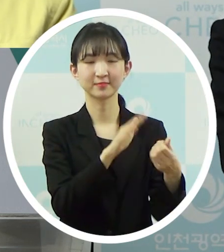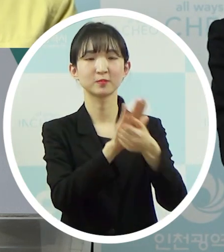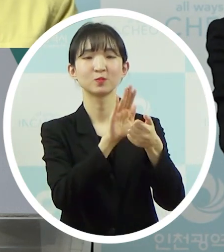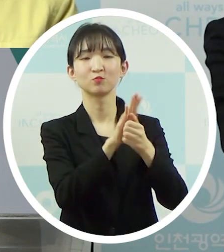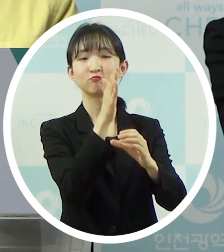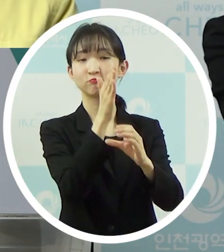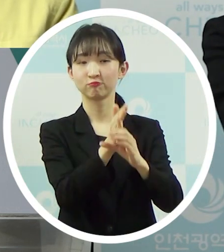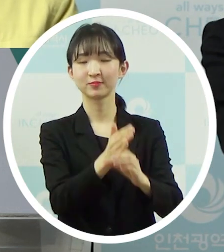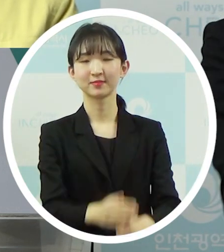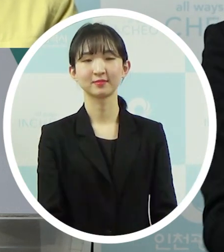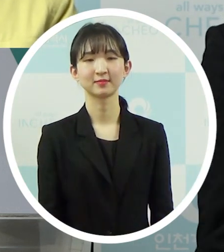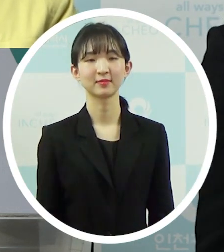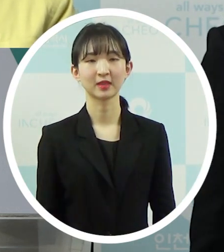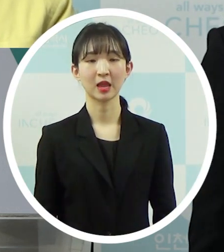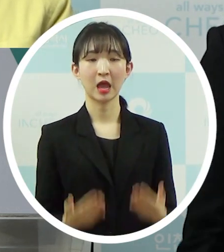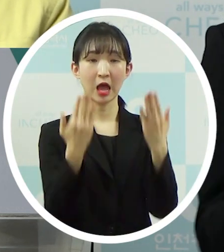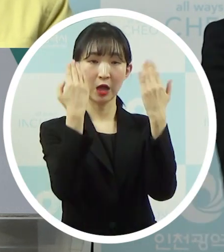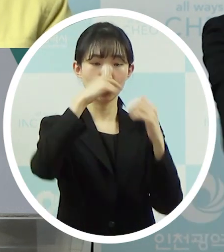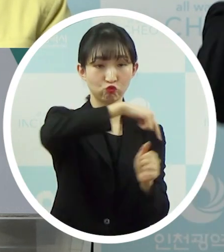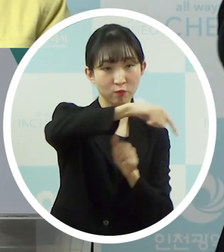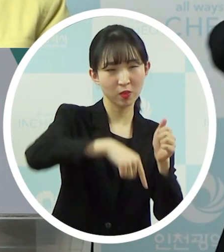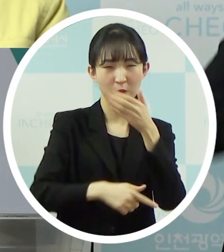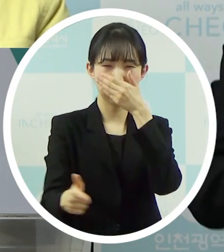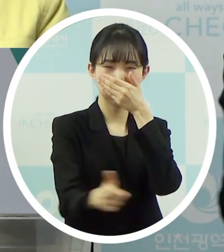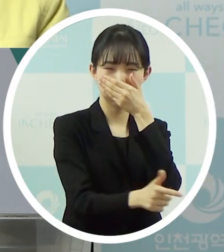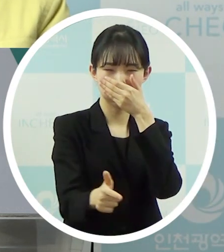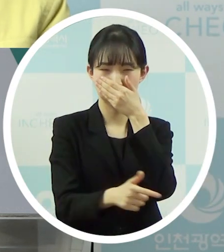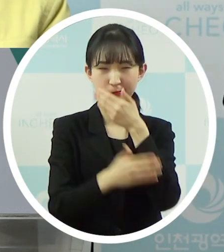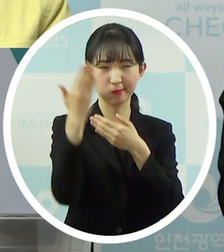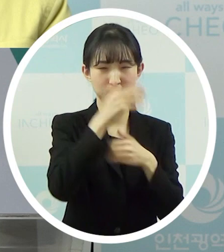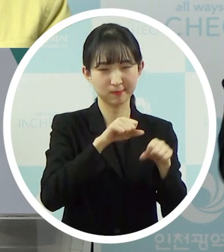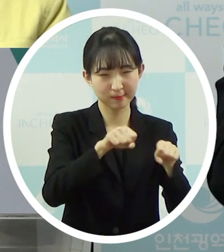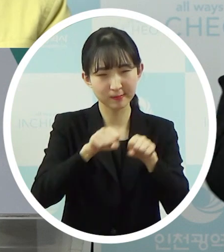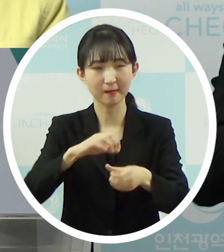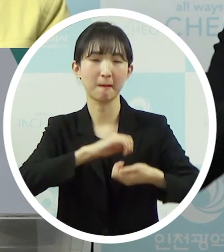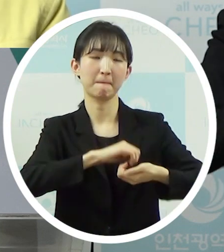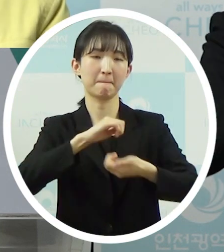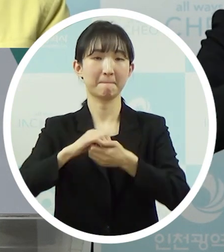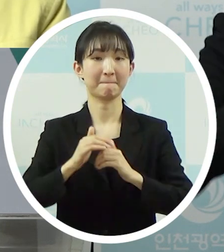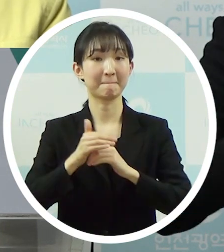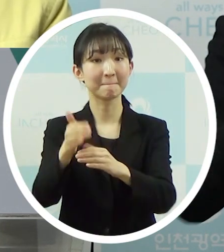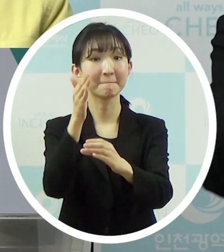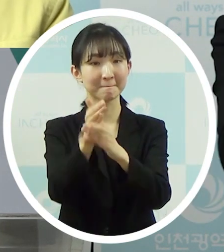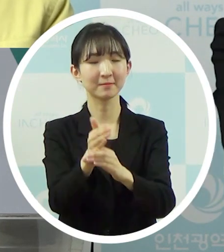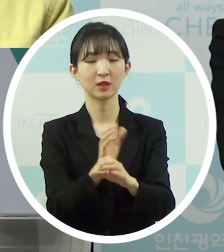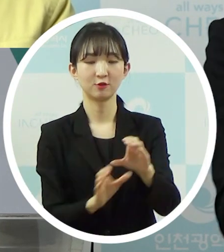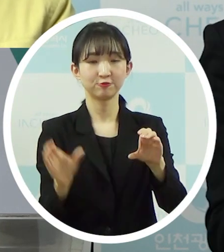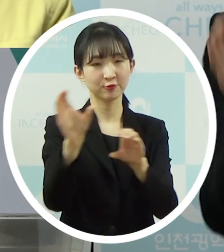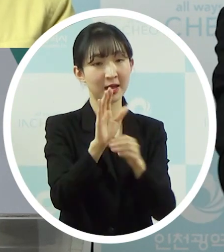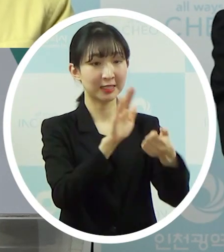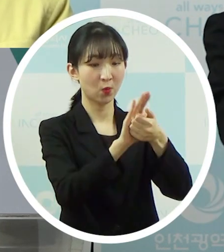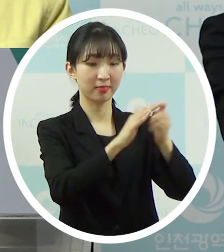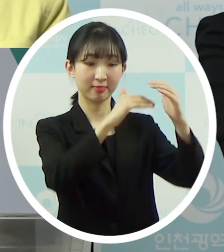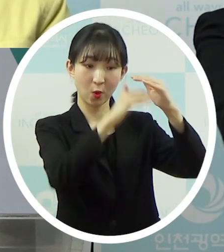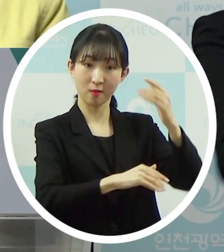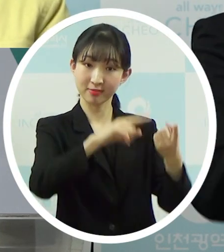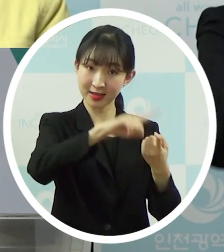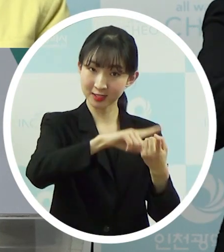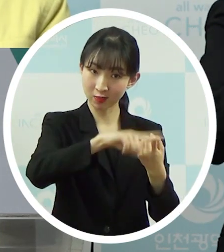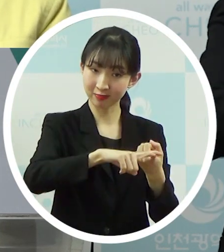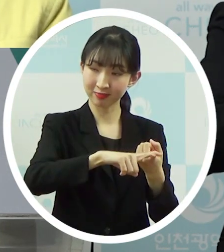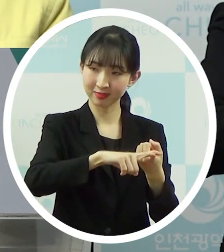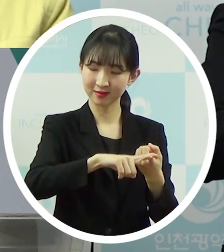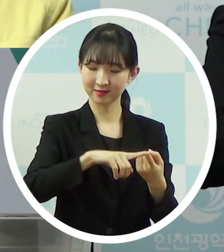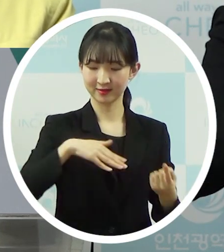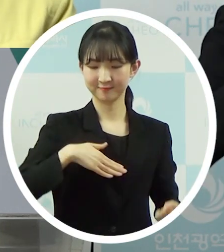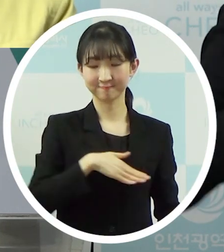지원하고 있고 학교 주변에 대한 방역소독도 저희들이 주기적으로 지금 시행을 하고 있습니다. 추가적으로 지원할 사항들에 대해서는 저희들이